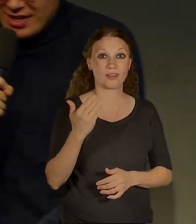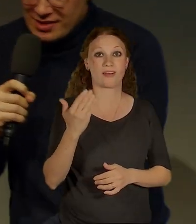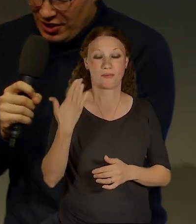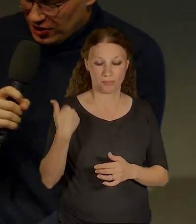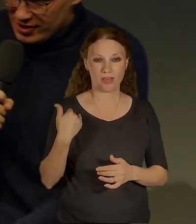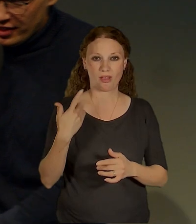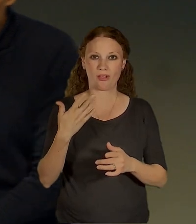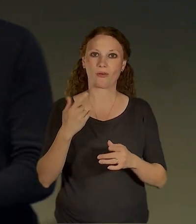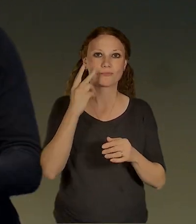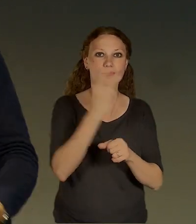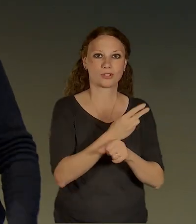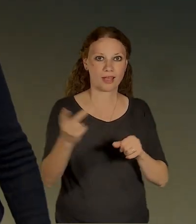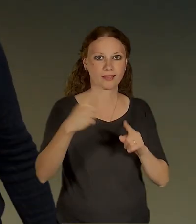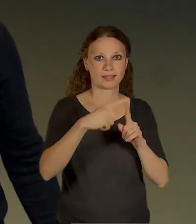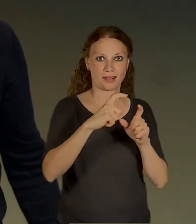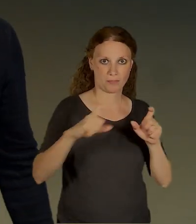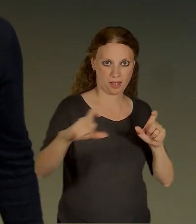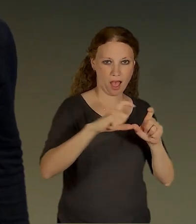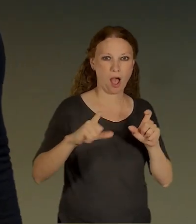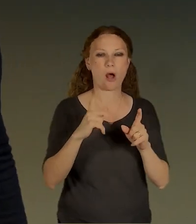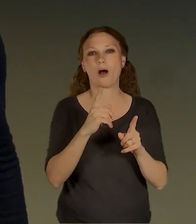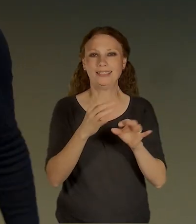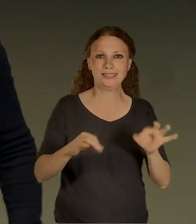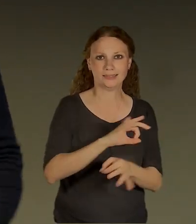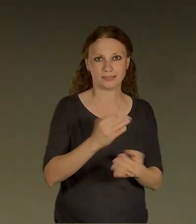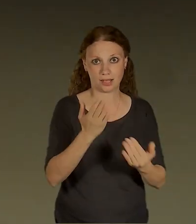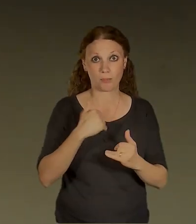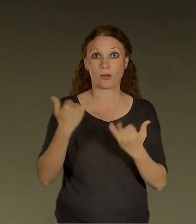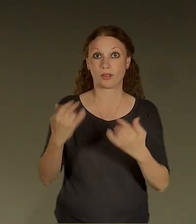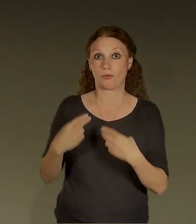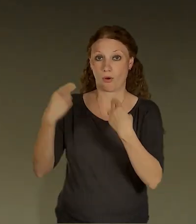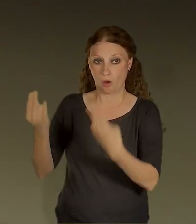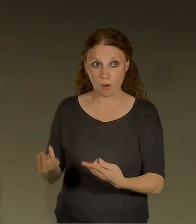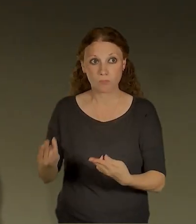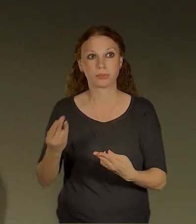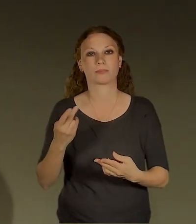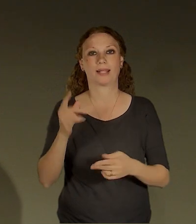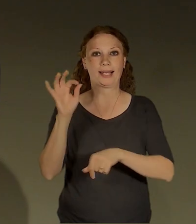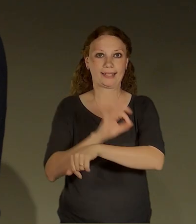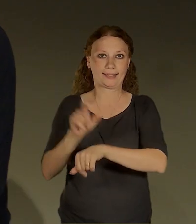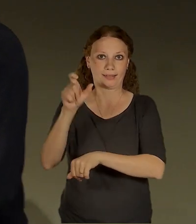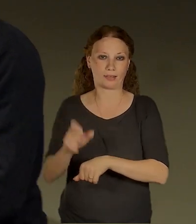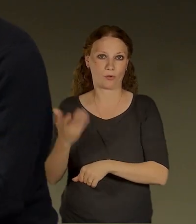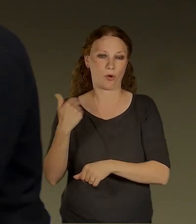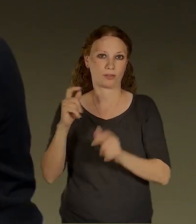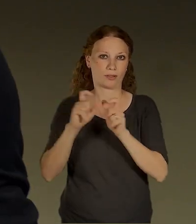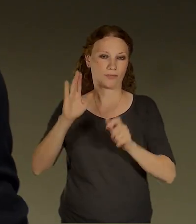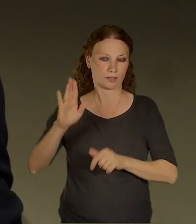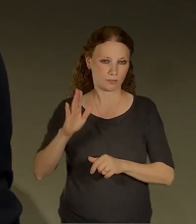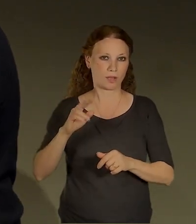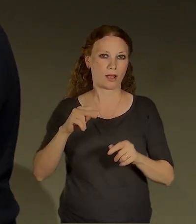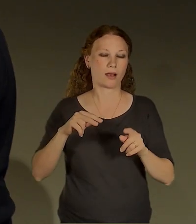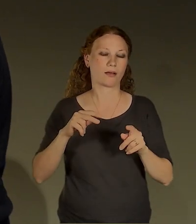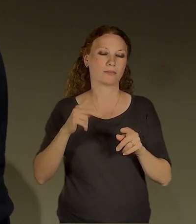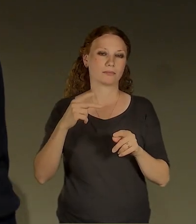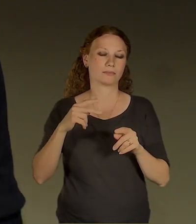Fertiga za A69, který nám představí ve své prezentaci terminál na Smíchově. Je to tak. Takže dobrý den,